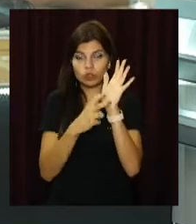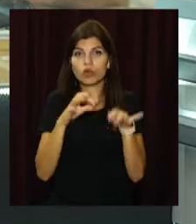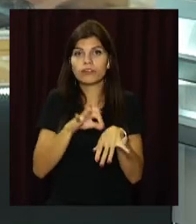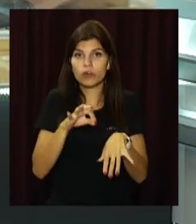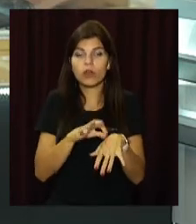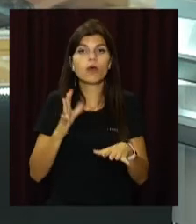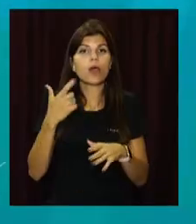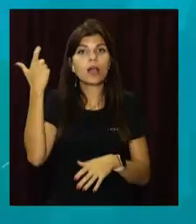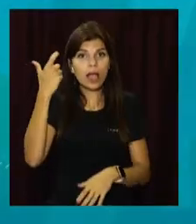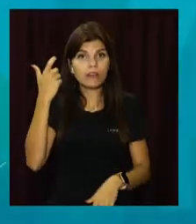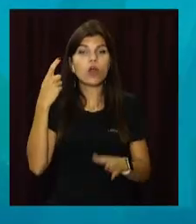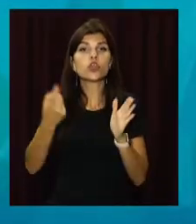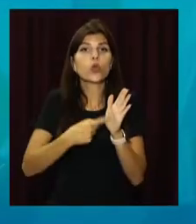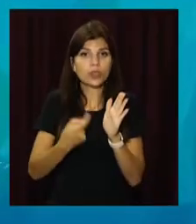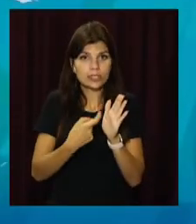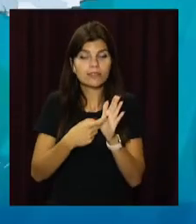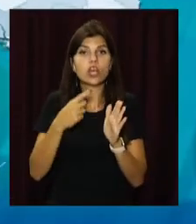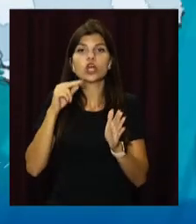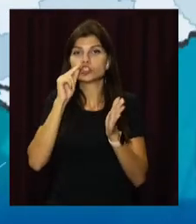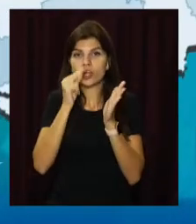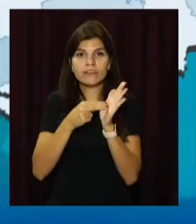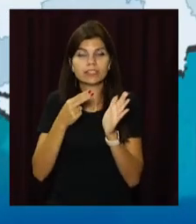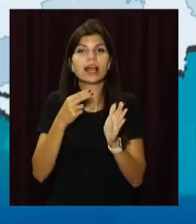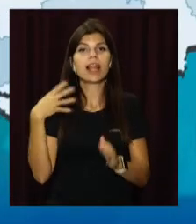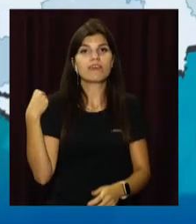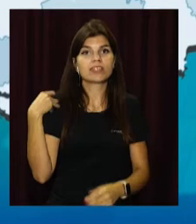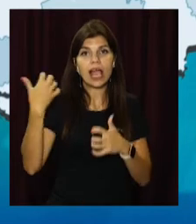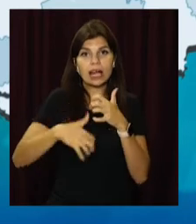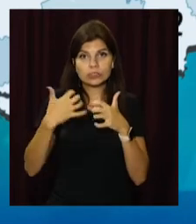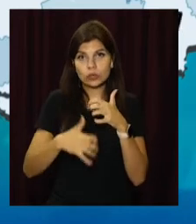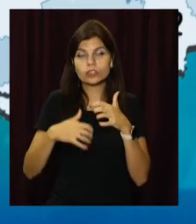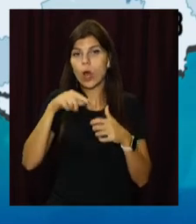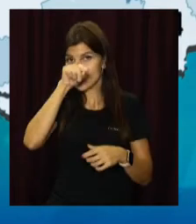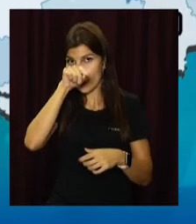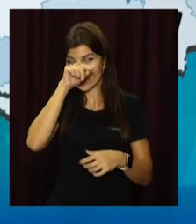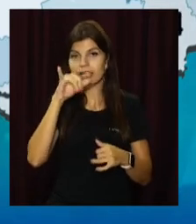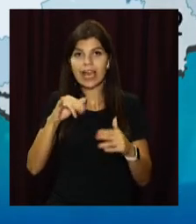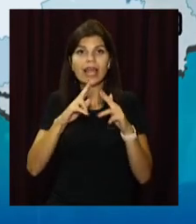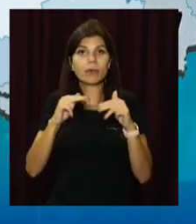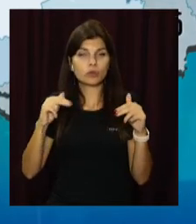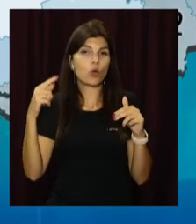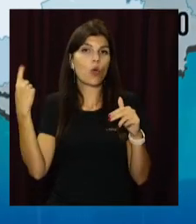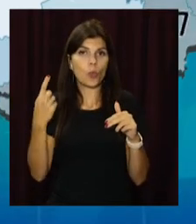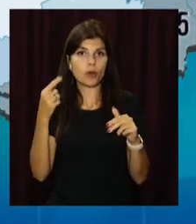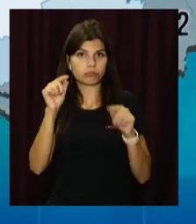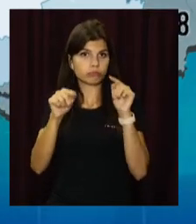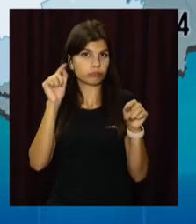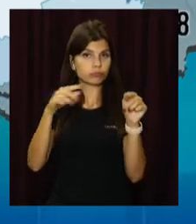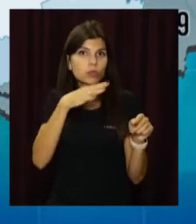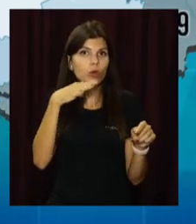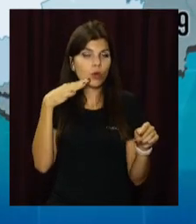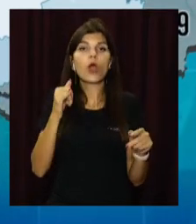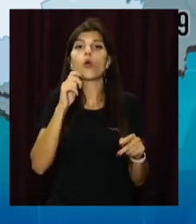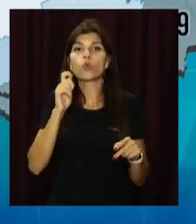В антилідрах Харківська, Донецька, Чернівецька, Львівська, Херсонська, Луганська та Дніпропетровська області. Зараз в